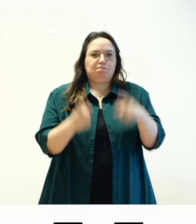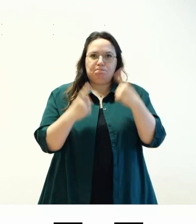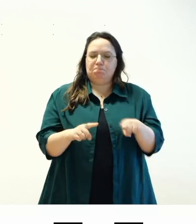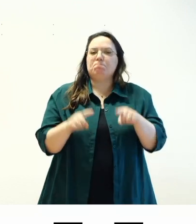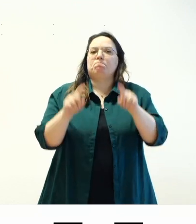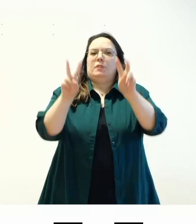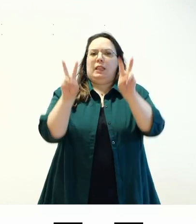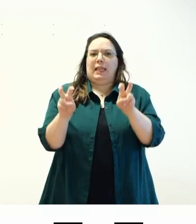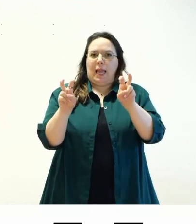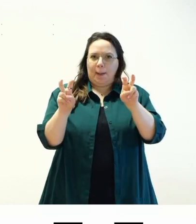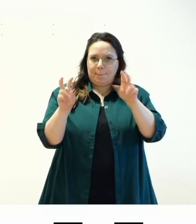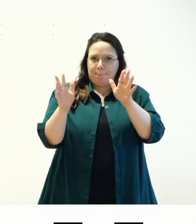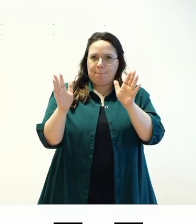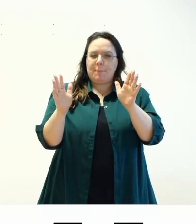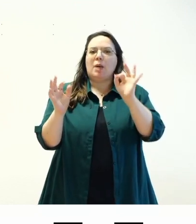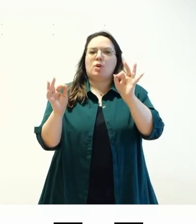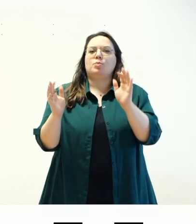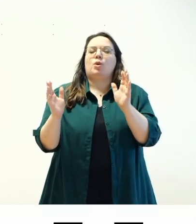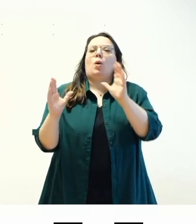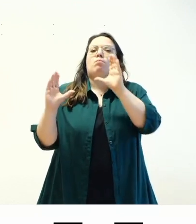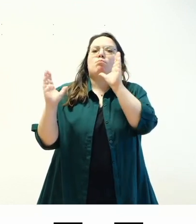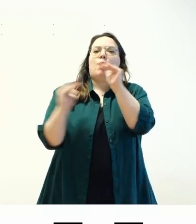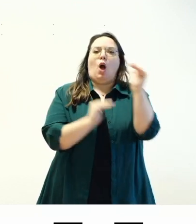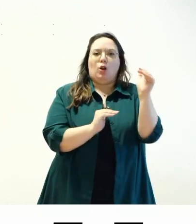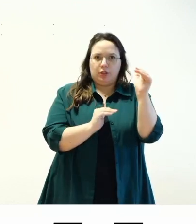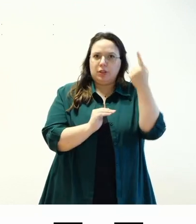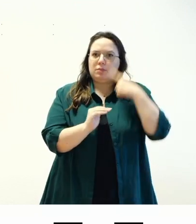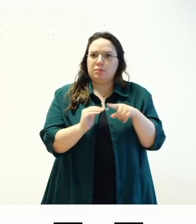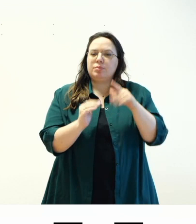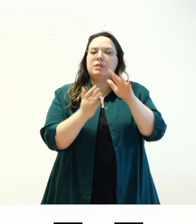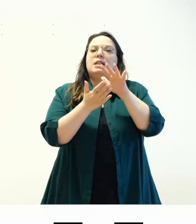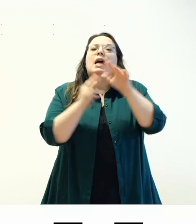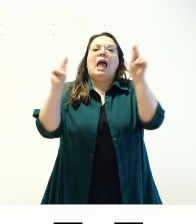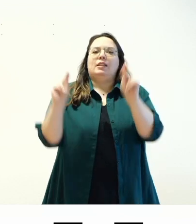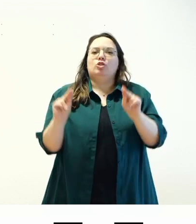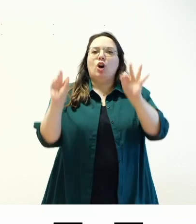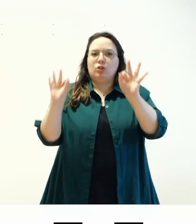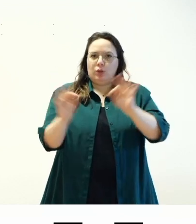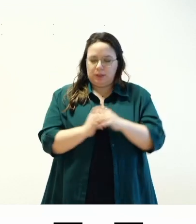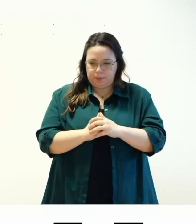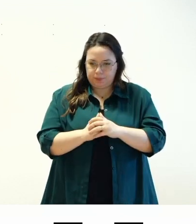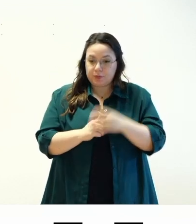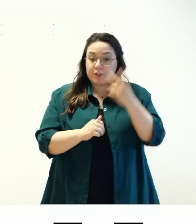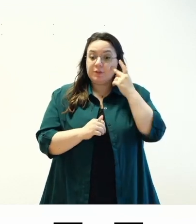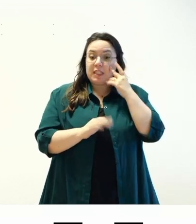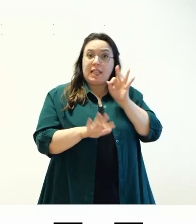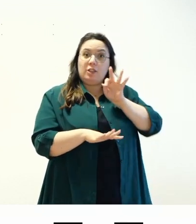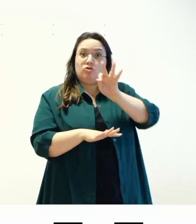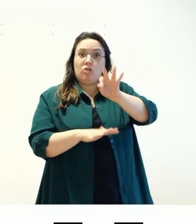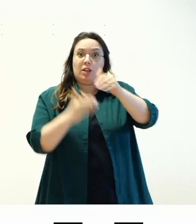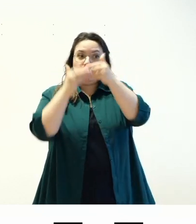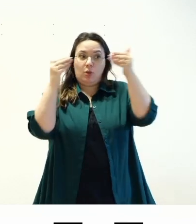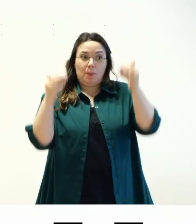questo è l'editor l'editor del tema nel centro della pagina vedete che è selezionato un blocco che è un